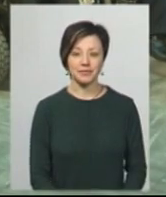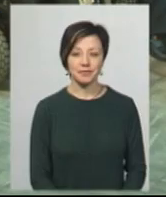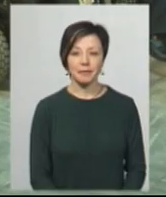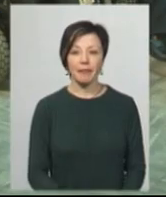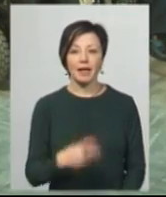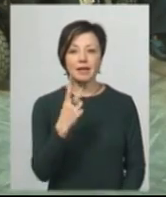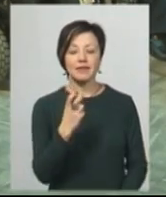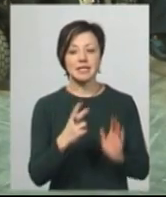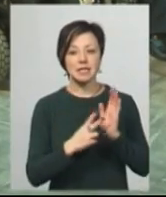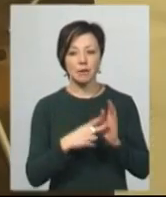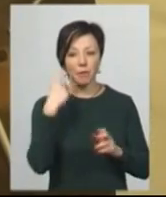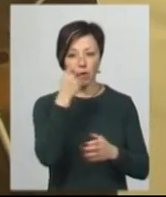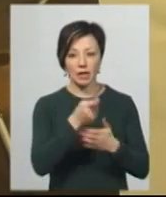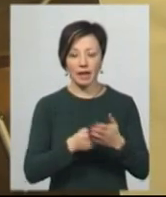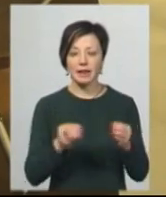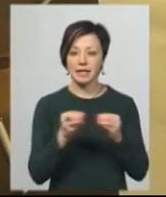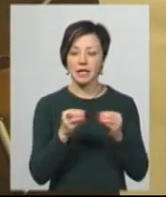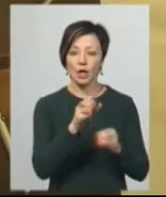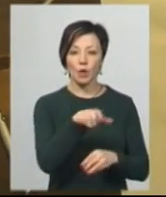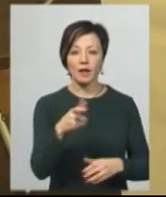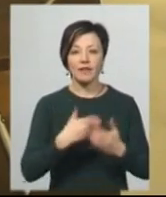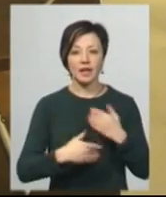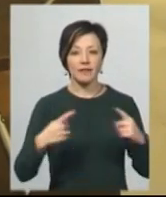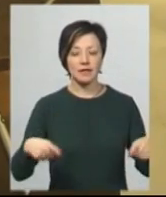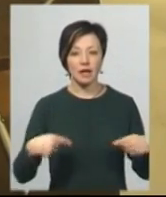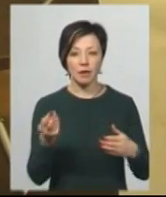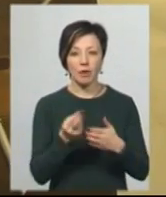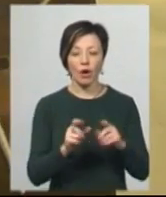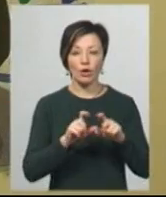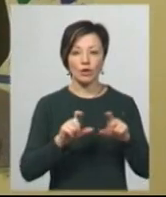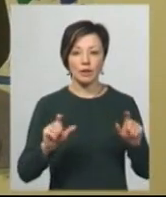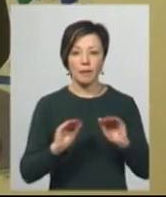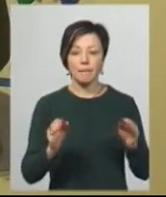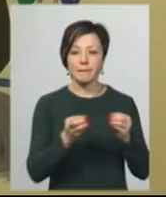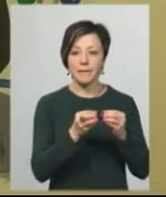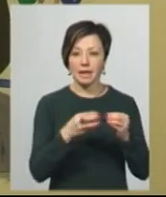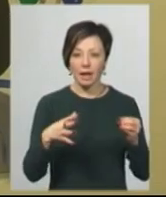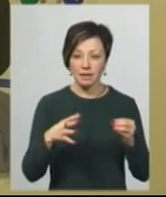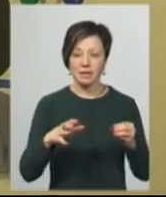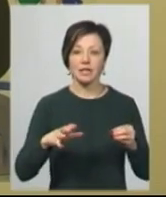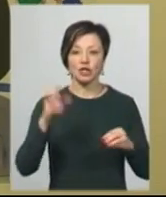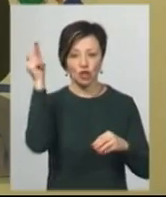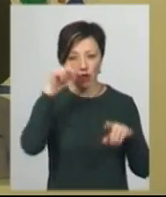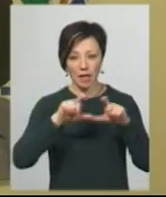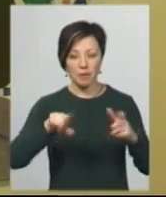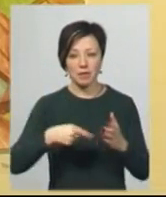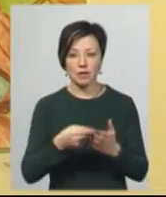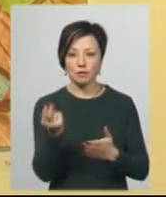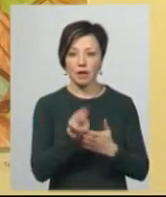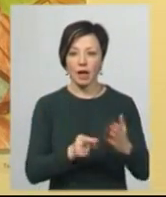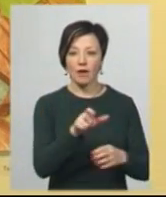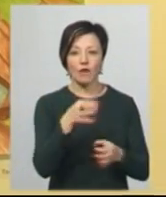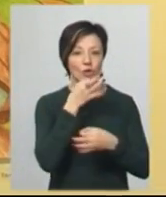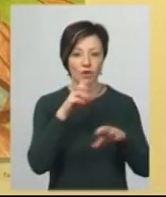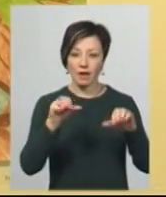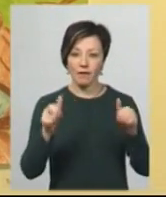207 портретів 10 людей в інвалідних військах намалювали учні Хмельницької художньої та 15 загальноосвітніх закладів. Зображали вони героїв у